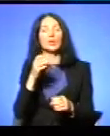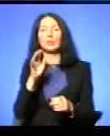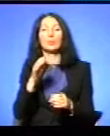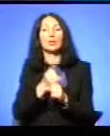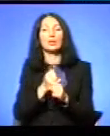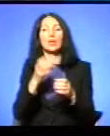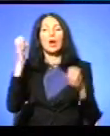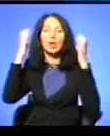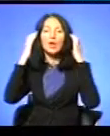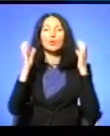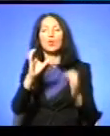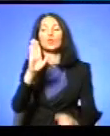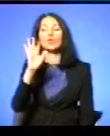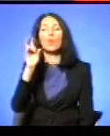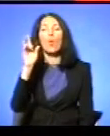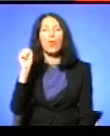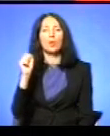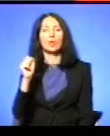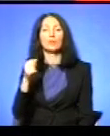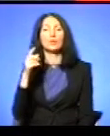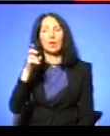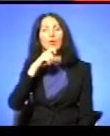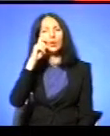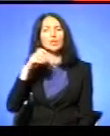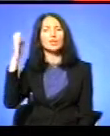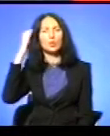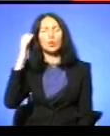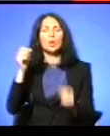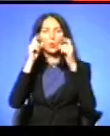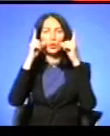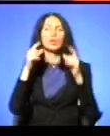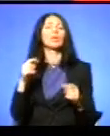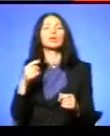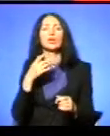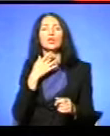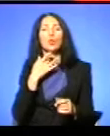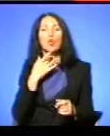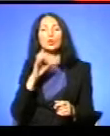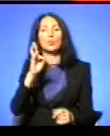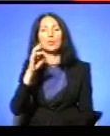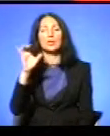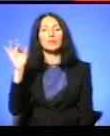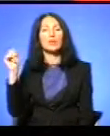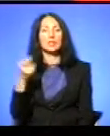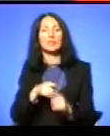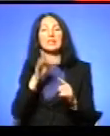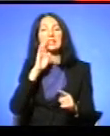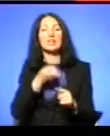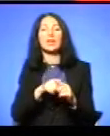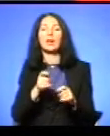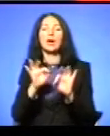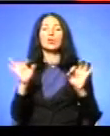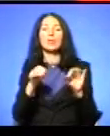прокидалася із голосом Надії Світличній Це ця жінка, яка несла правду про Україну Я знайшов